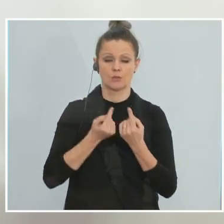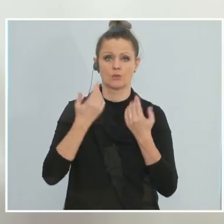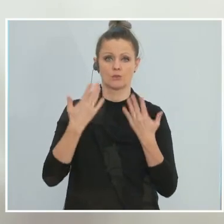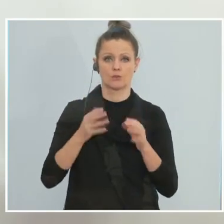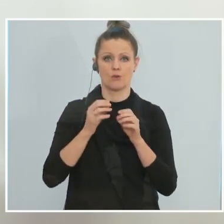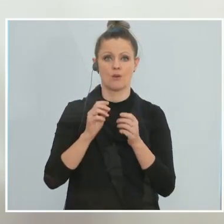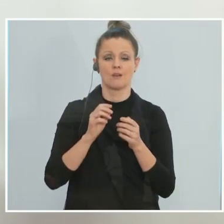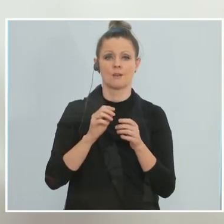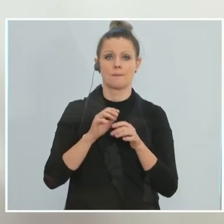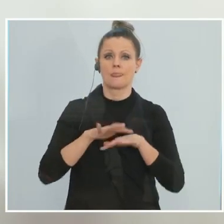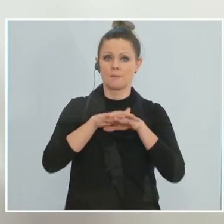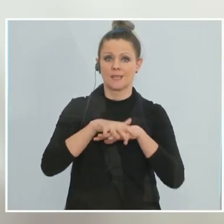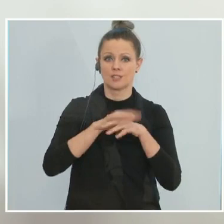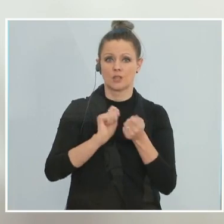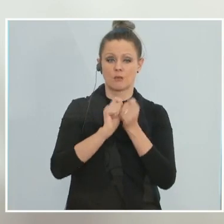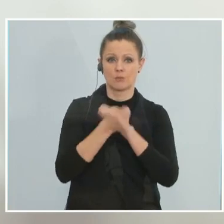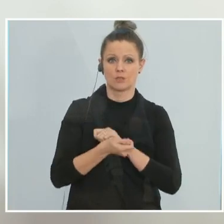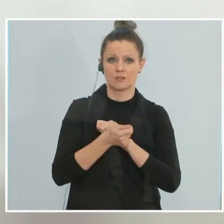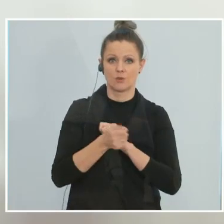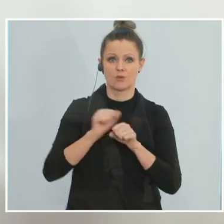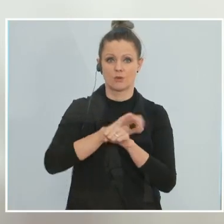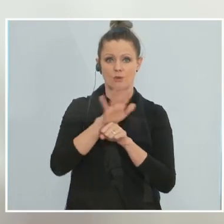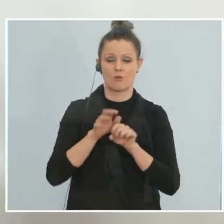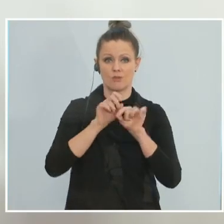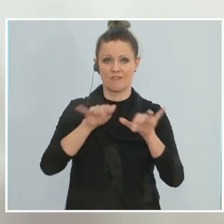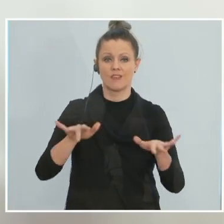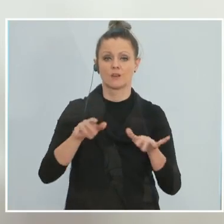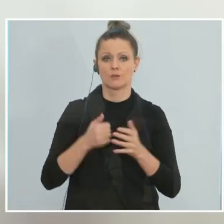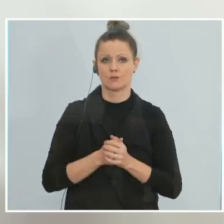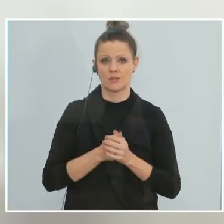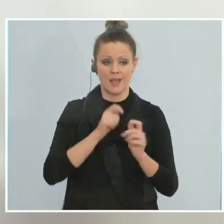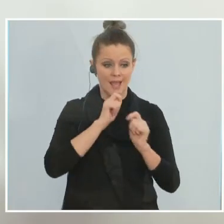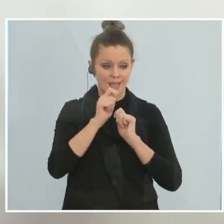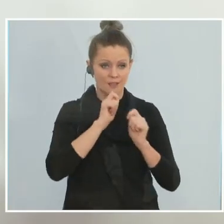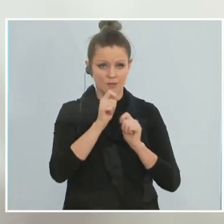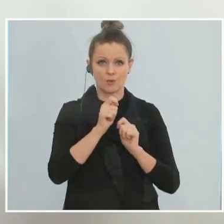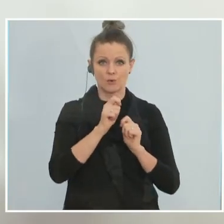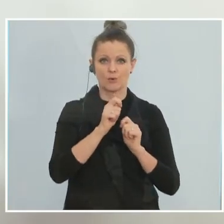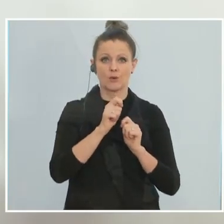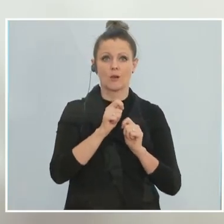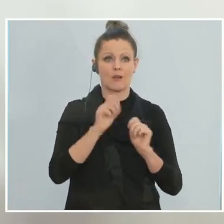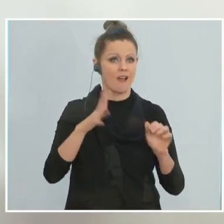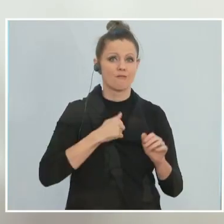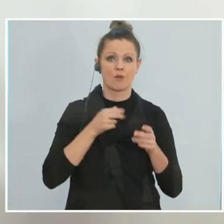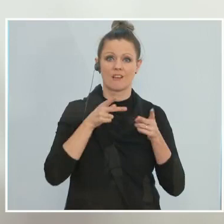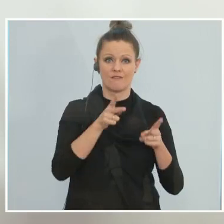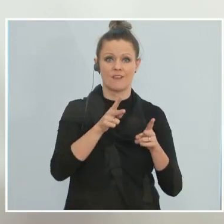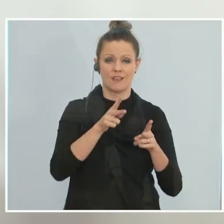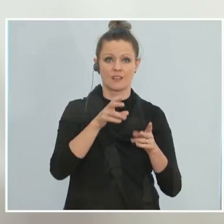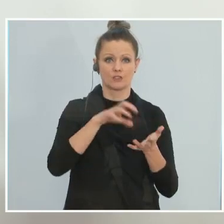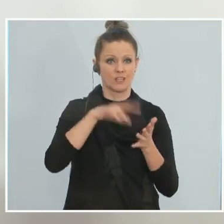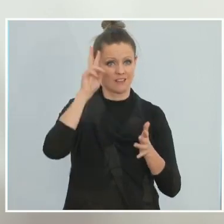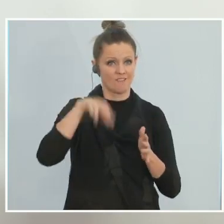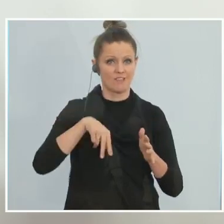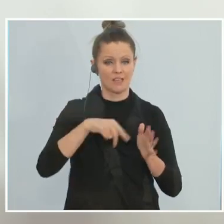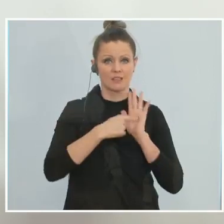die Mutation des Coronavirus ergeben. In dem Interview wird der sehr erfolgreiche Weg der Stadt Wien beschrieben. Jetzt stehen wir vor einer